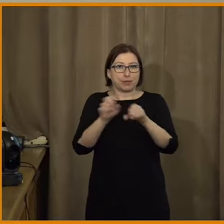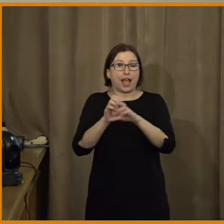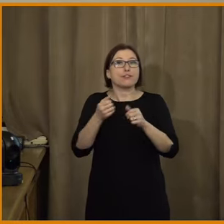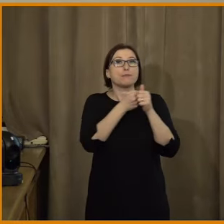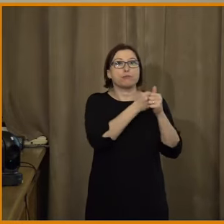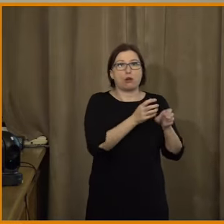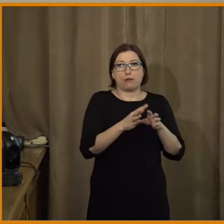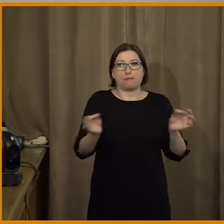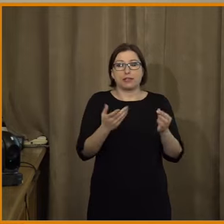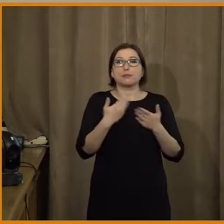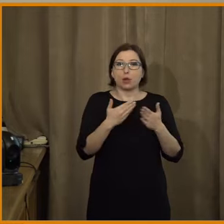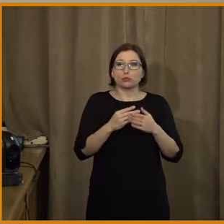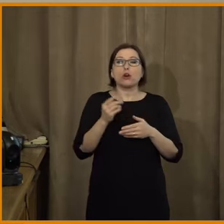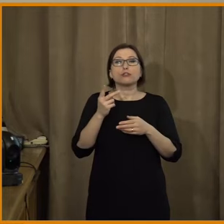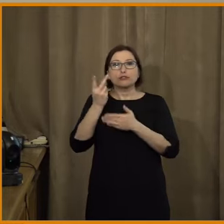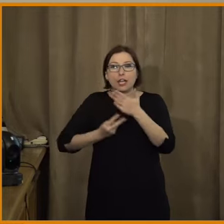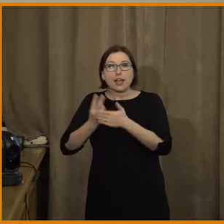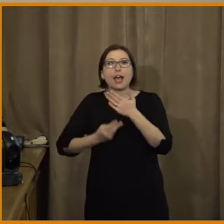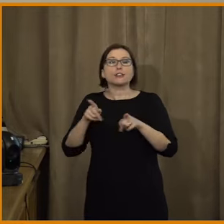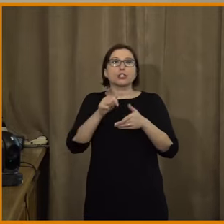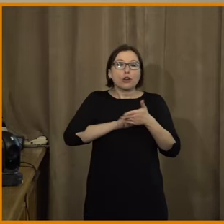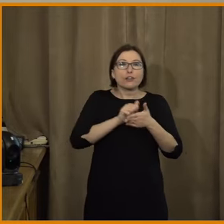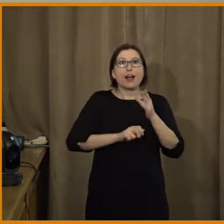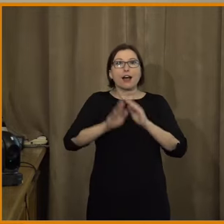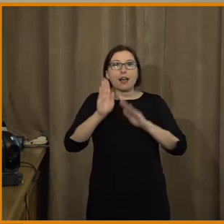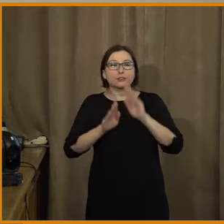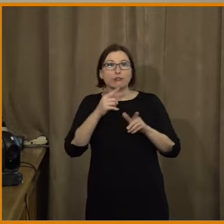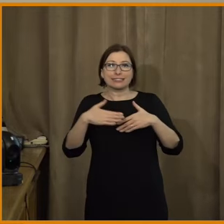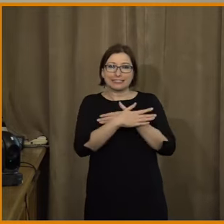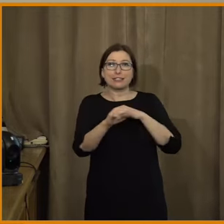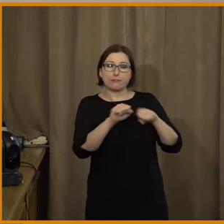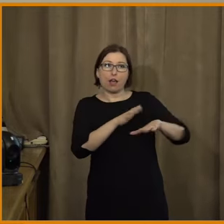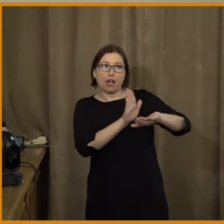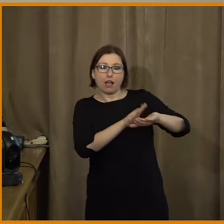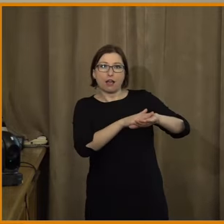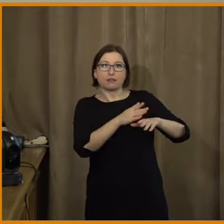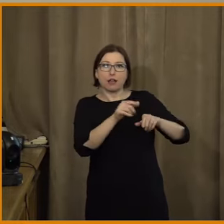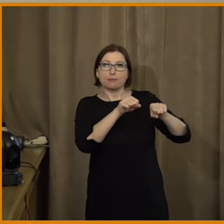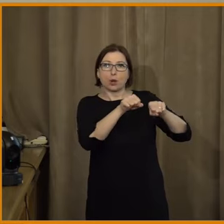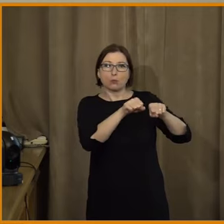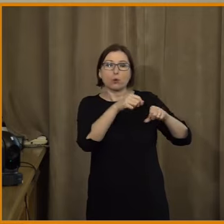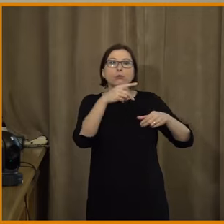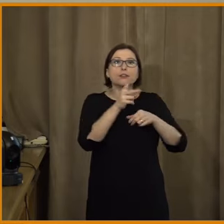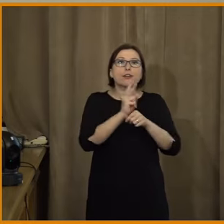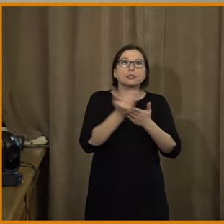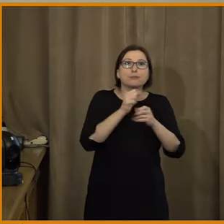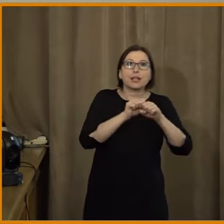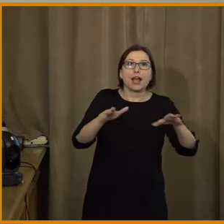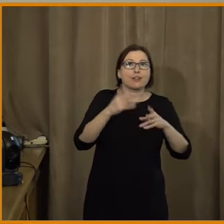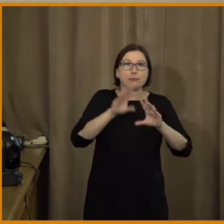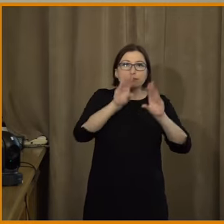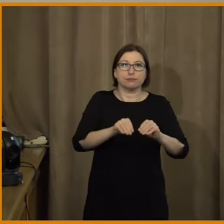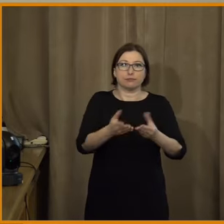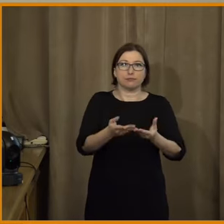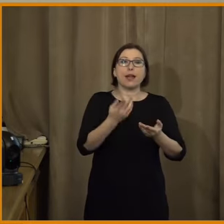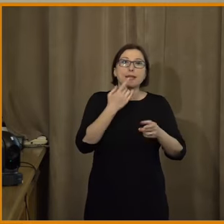tady evidentně hlasovali čtenáři, že evidentně je to nějaká poptávka potom, aby vláda něco nějak s těma dezinformacima dělala.